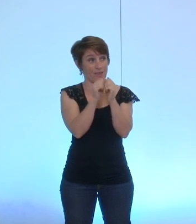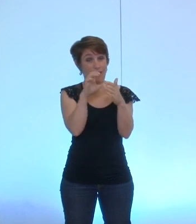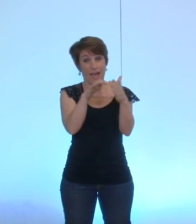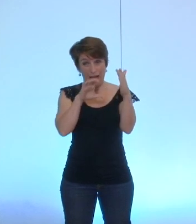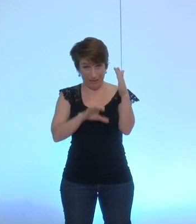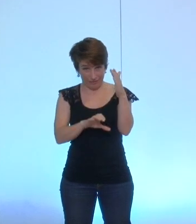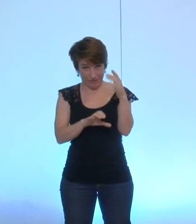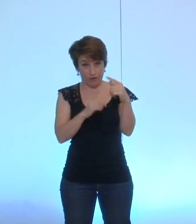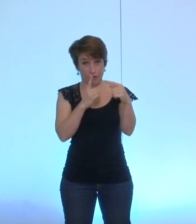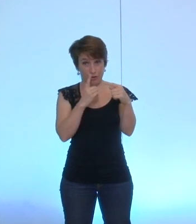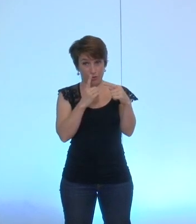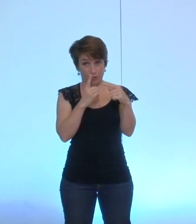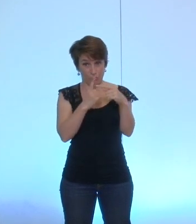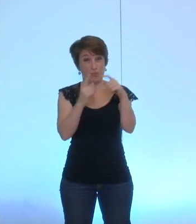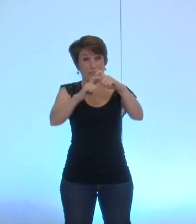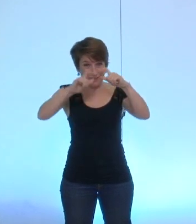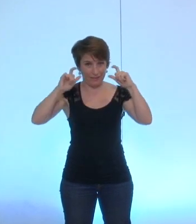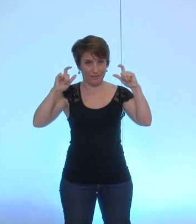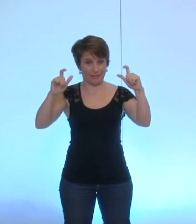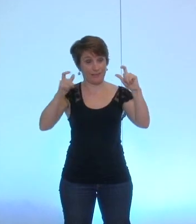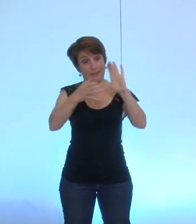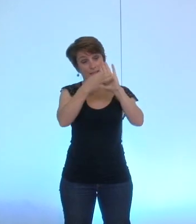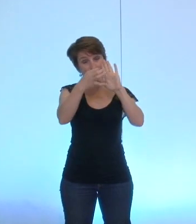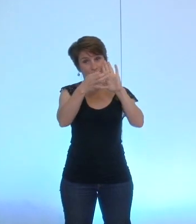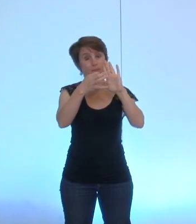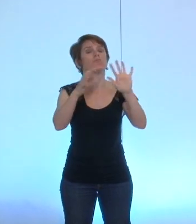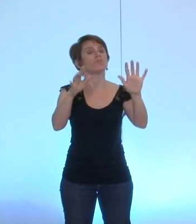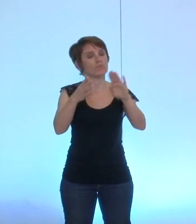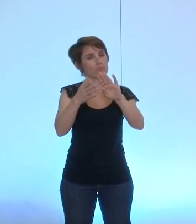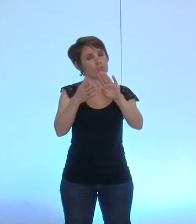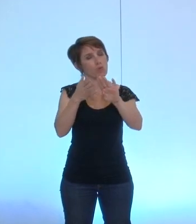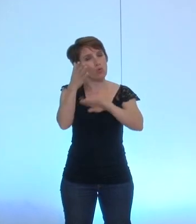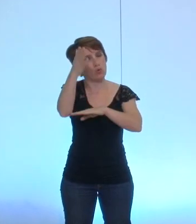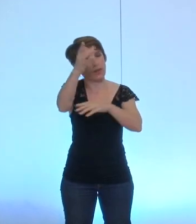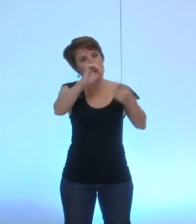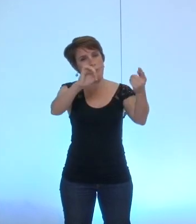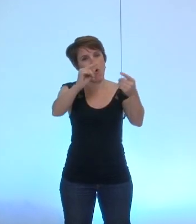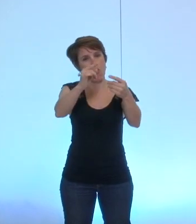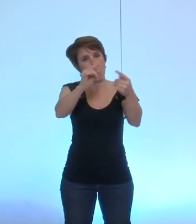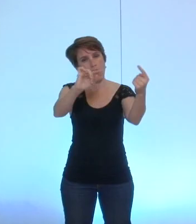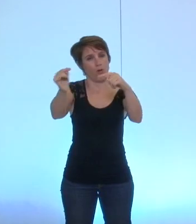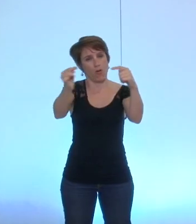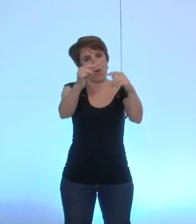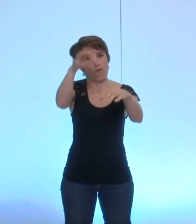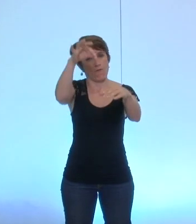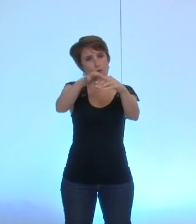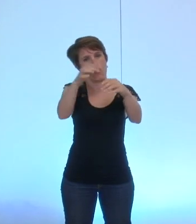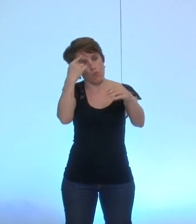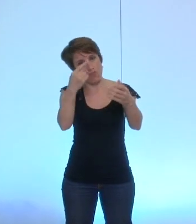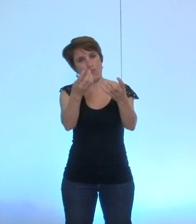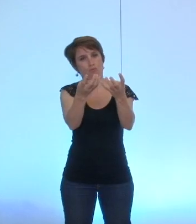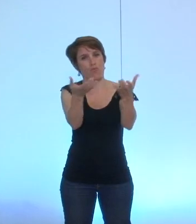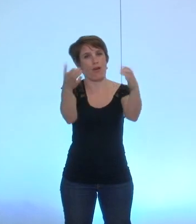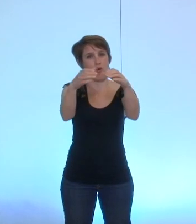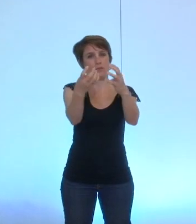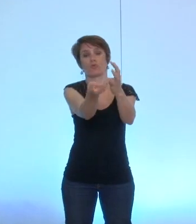titre et dont l'article précise qu'ultérieurement il sera délibéré sur la composition de la commission comme ça a